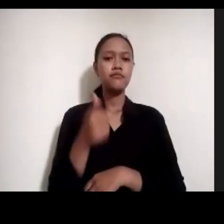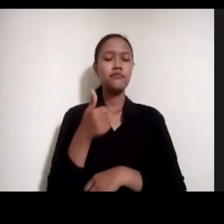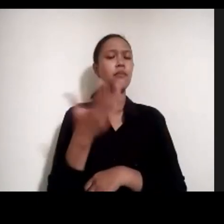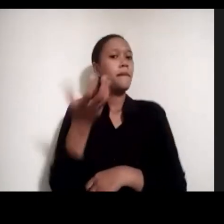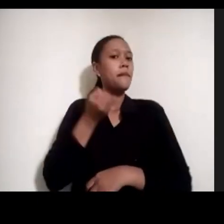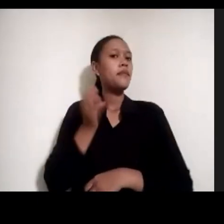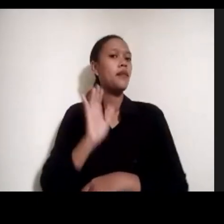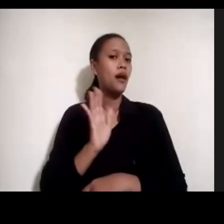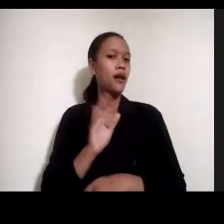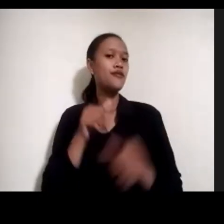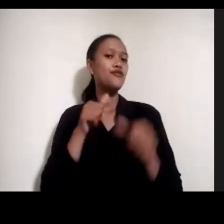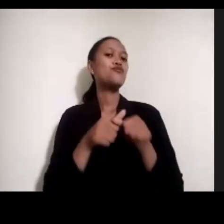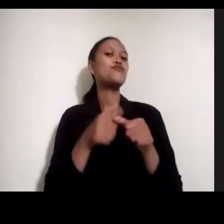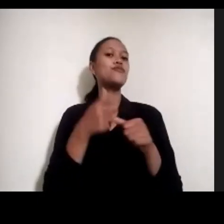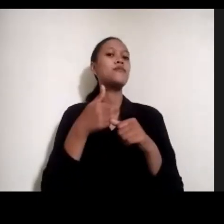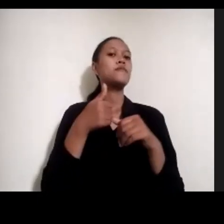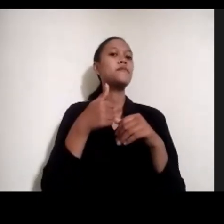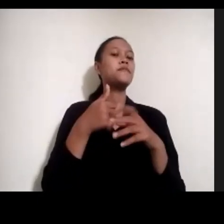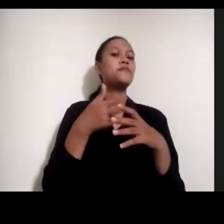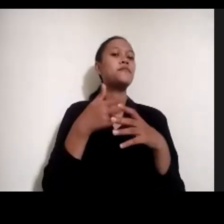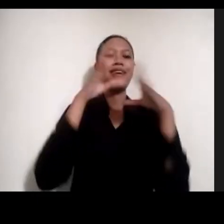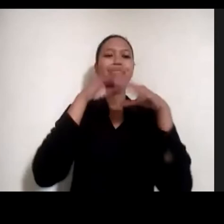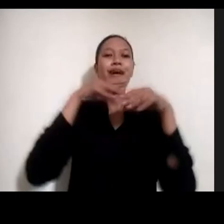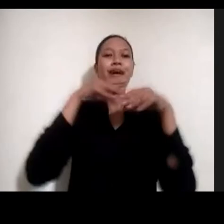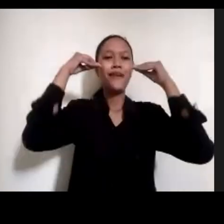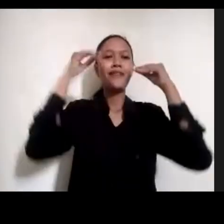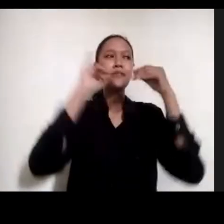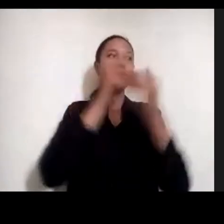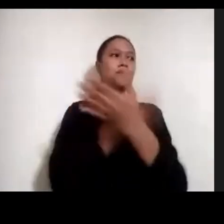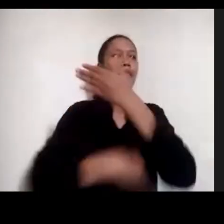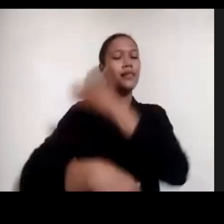ramah terhadap disabilitas.